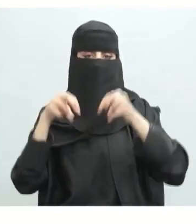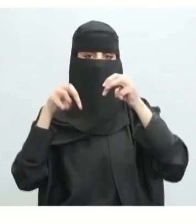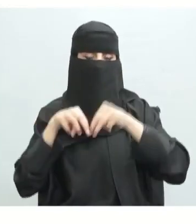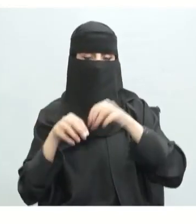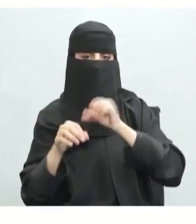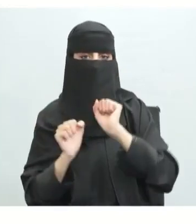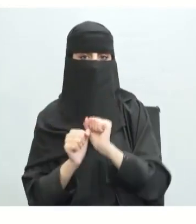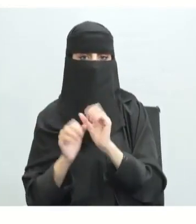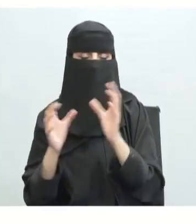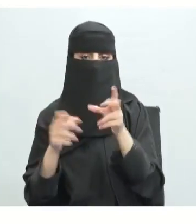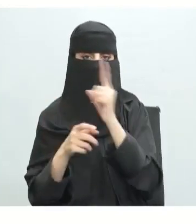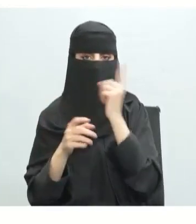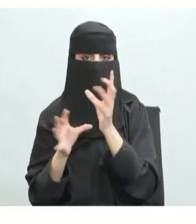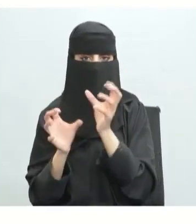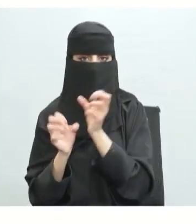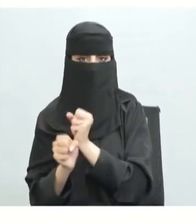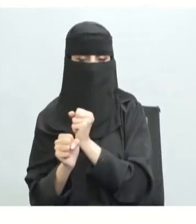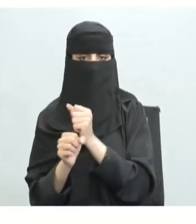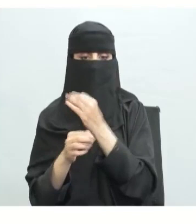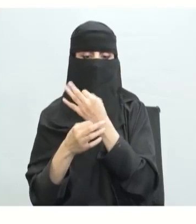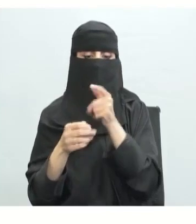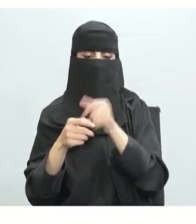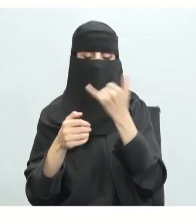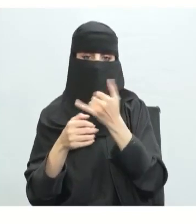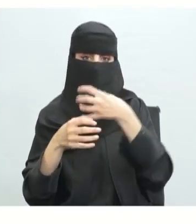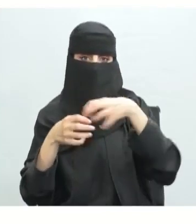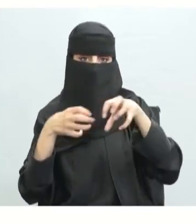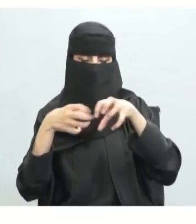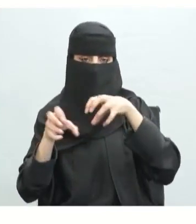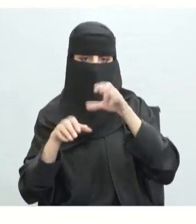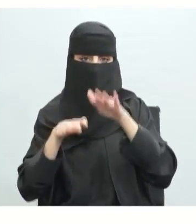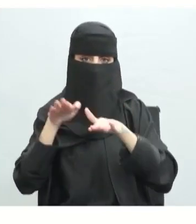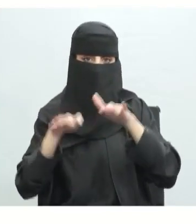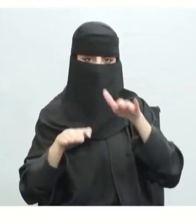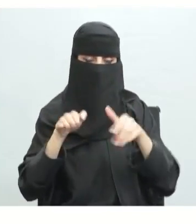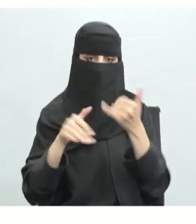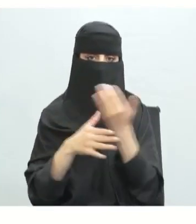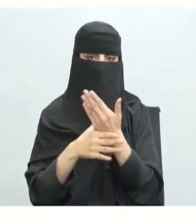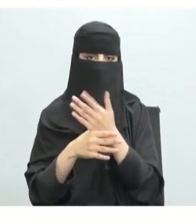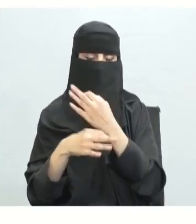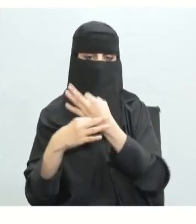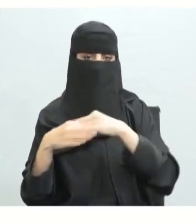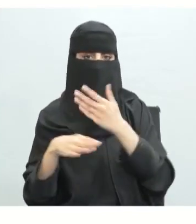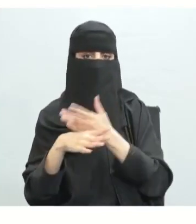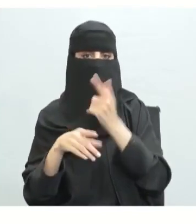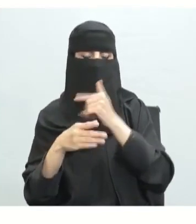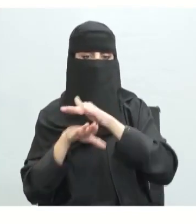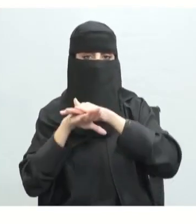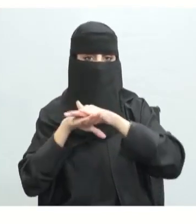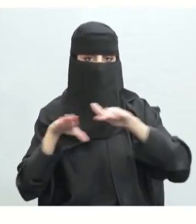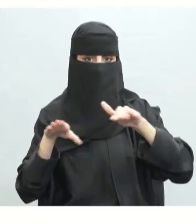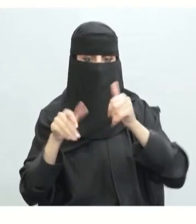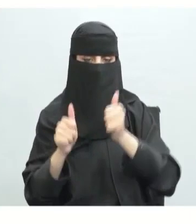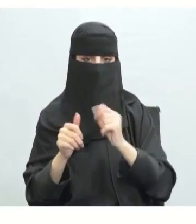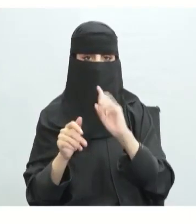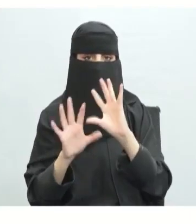والخدمات العامة وفي هذا التوزيع يتحقق للاقتصاد ترشيد وحسن استغلال موارده المتاحة وإذا ما تدخلت